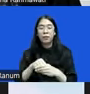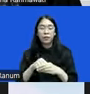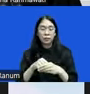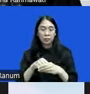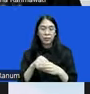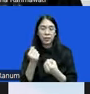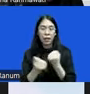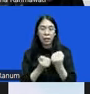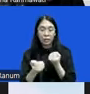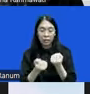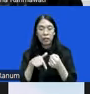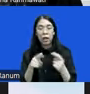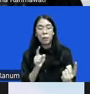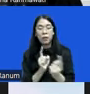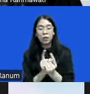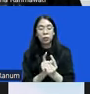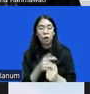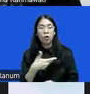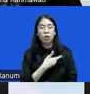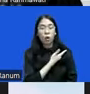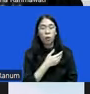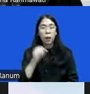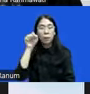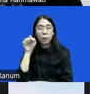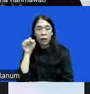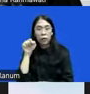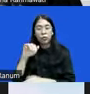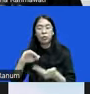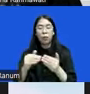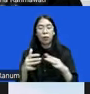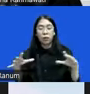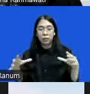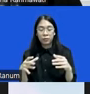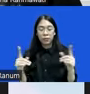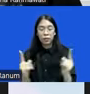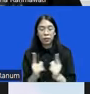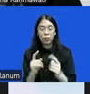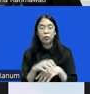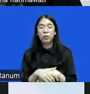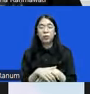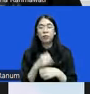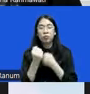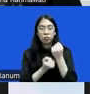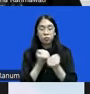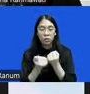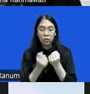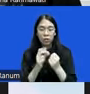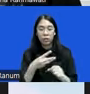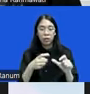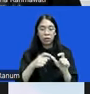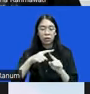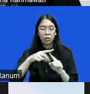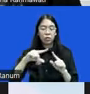bentuk pertemuan antara korban dan pelaku dan komunitas lalu upayanya bersifat restoratif atau